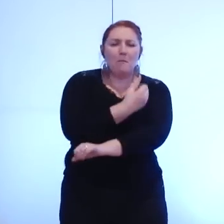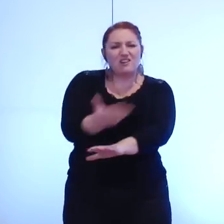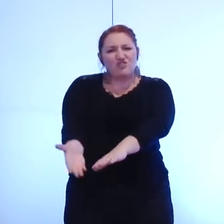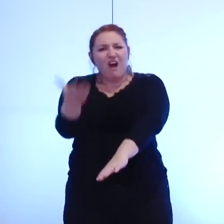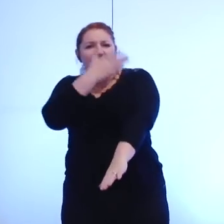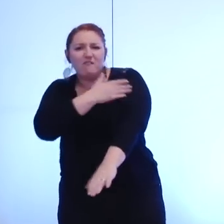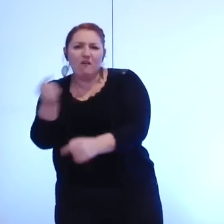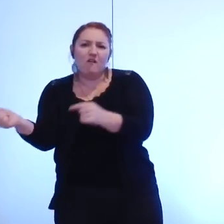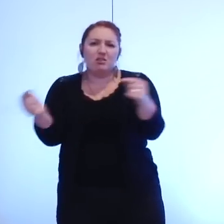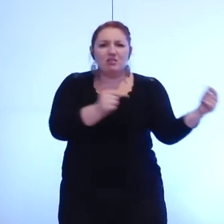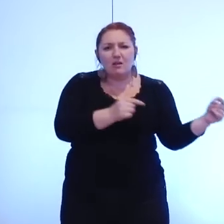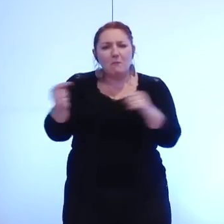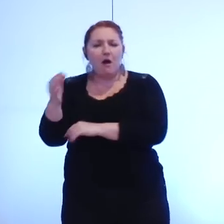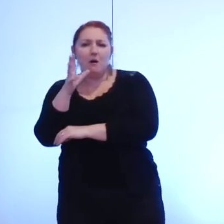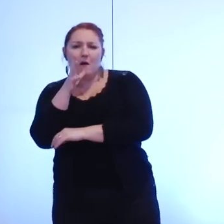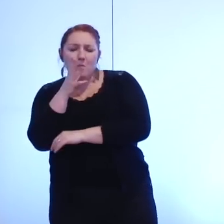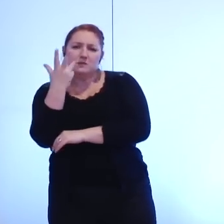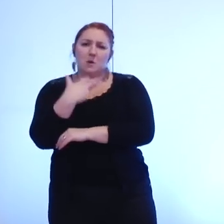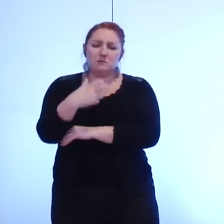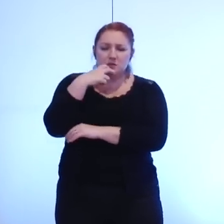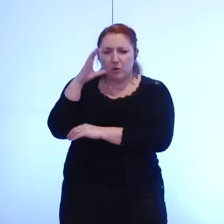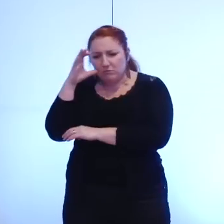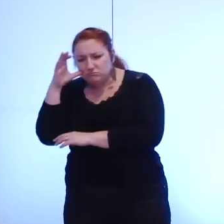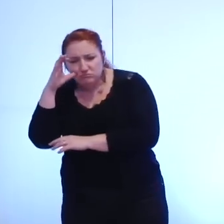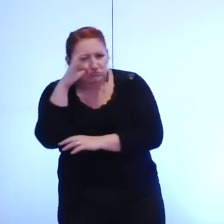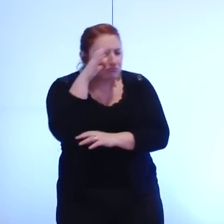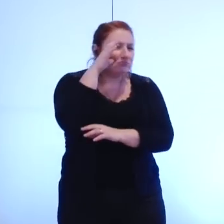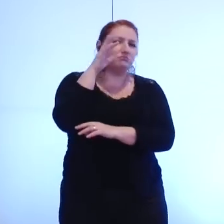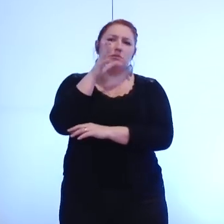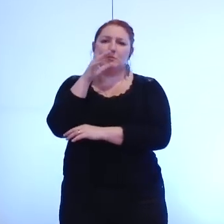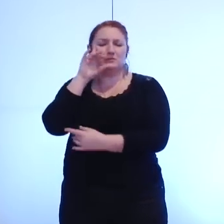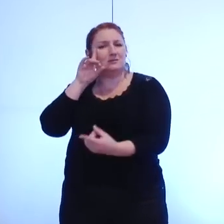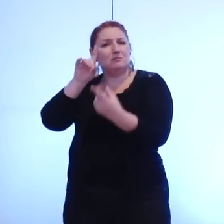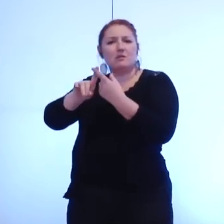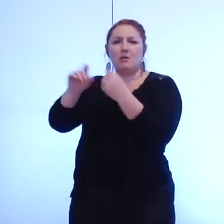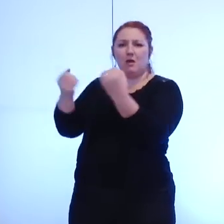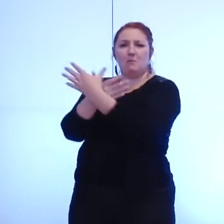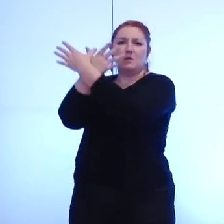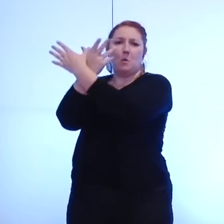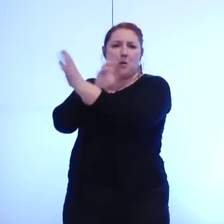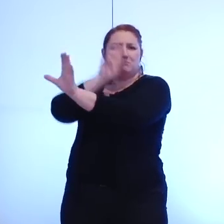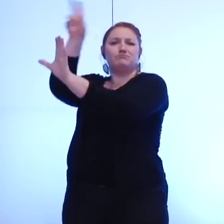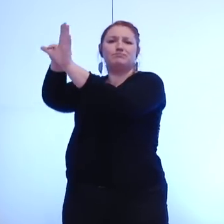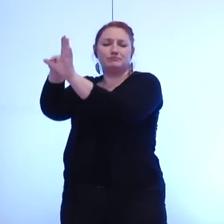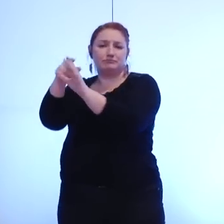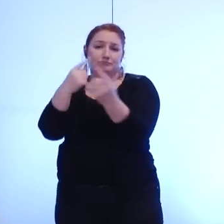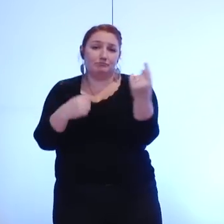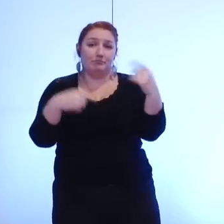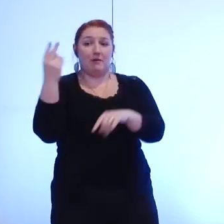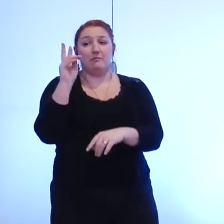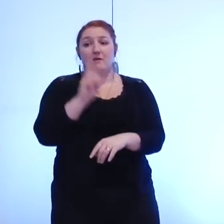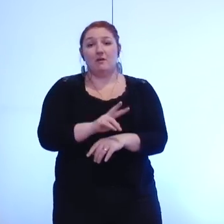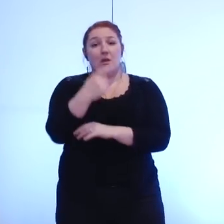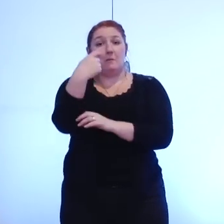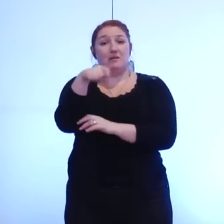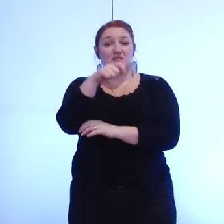avec nos concitoyens du passage en métropole de fait l'élection du président fin avril l'élection de l